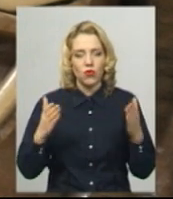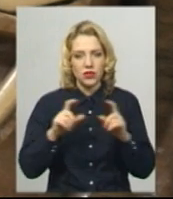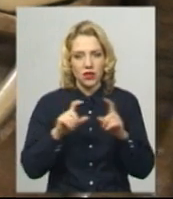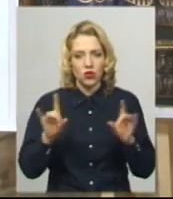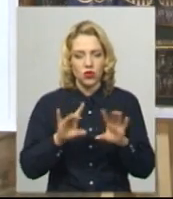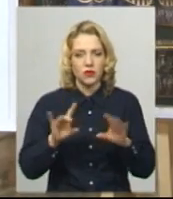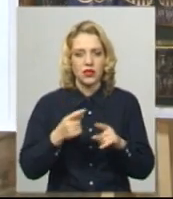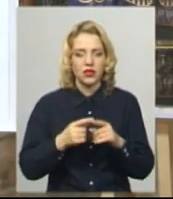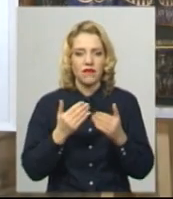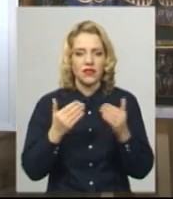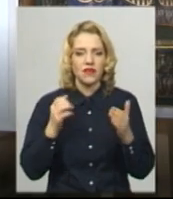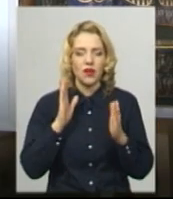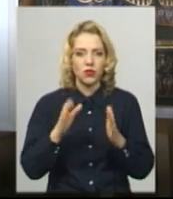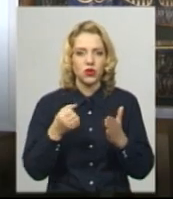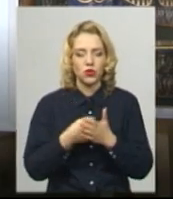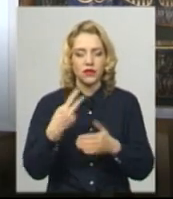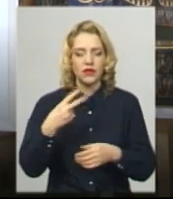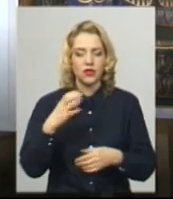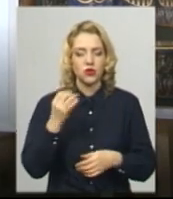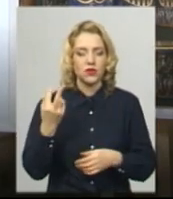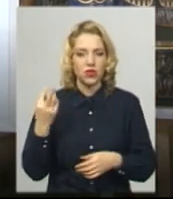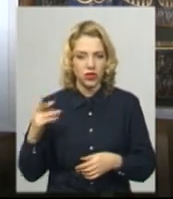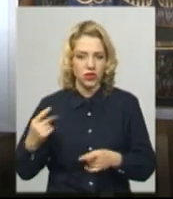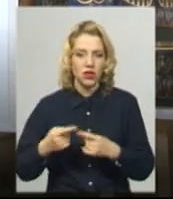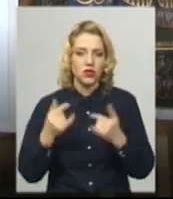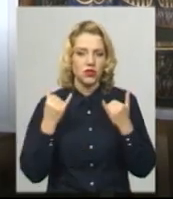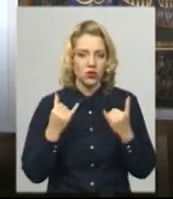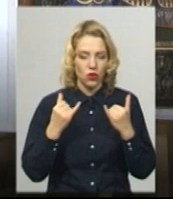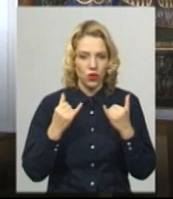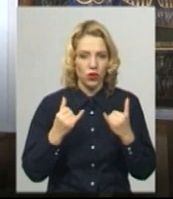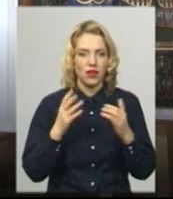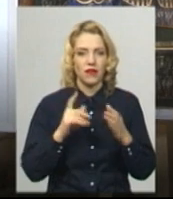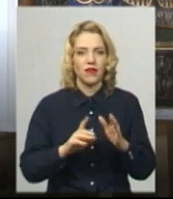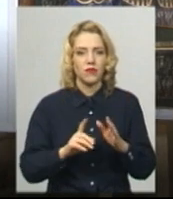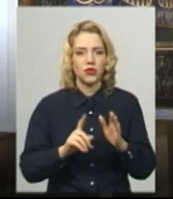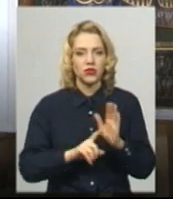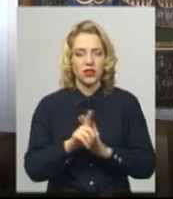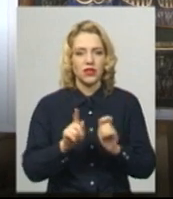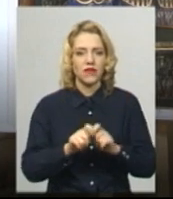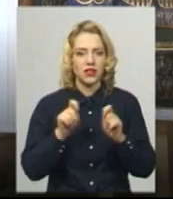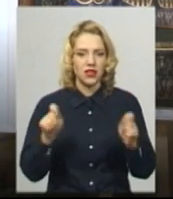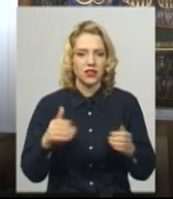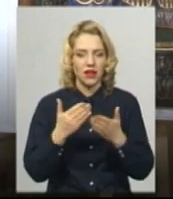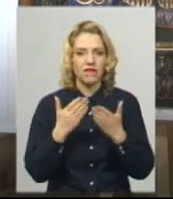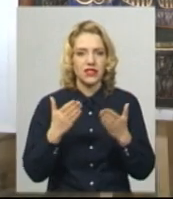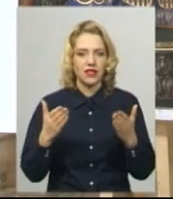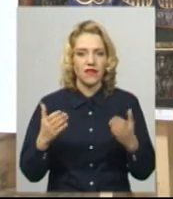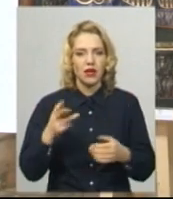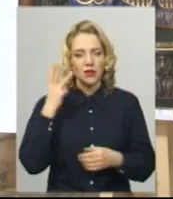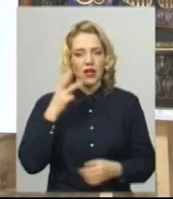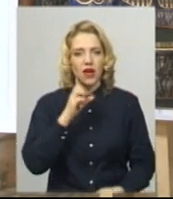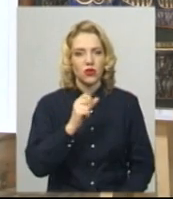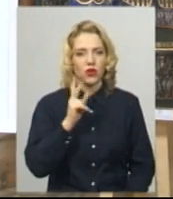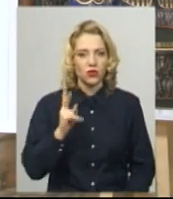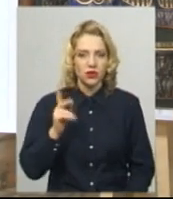до 20 січня. Сьогодні в нас відбувається відкриття виставки «Дерево духовності» хмельничанина Анатолія Козака. Він